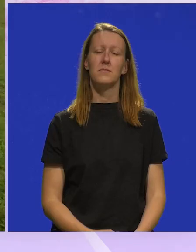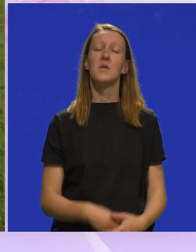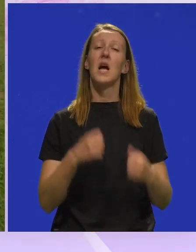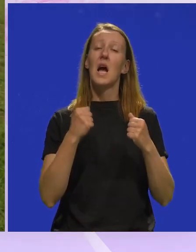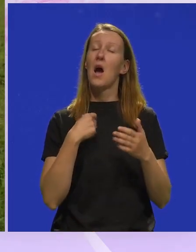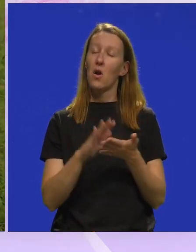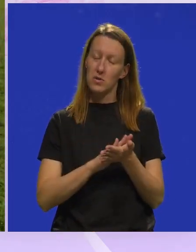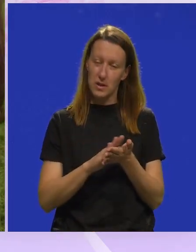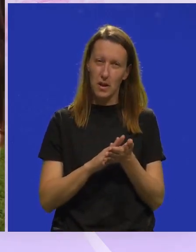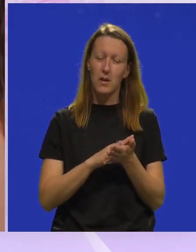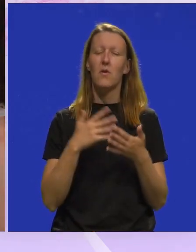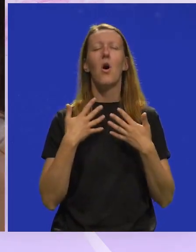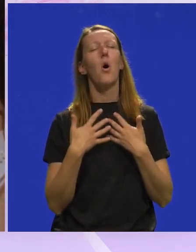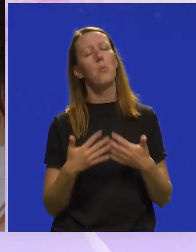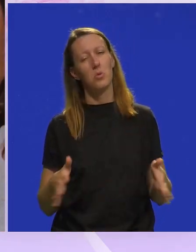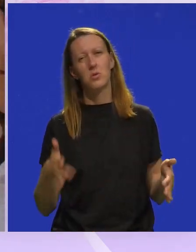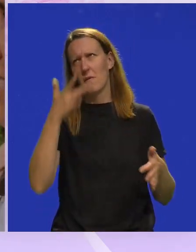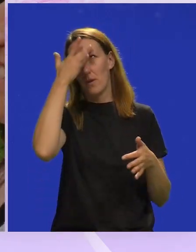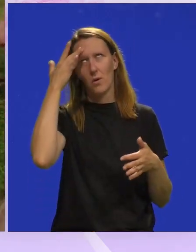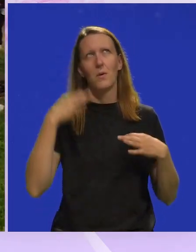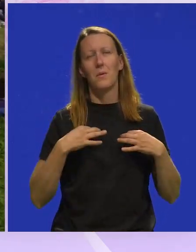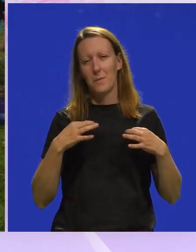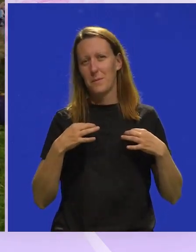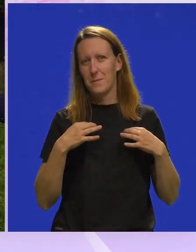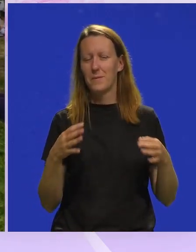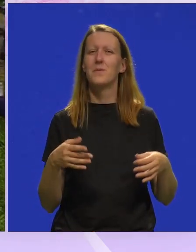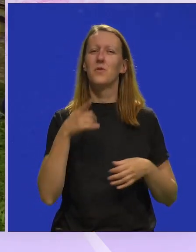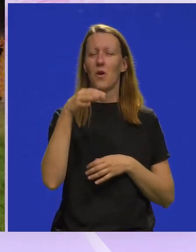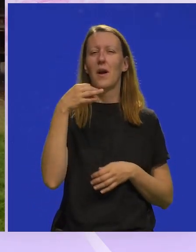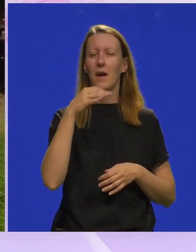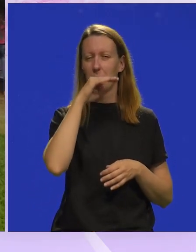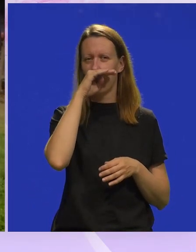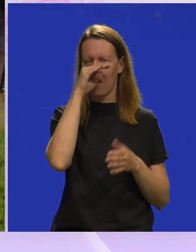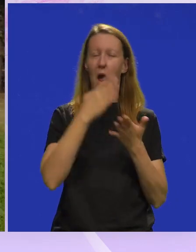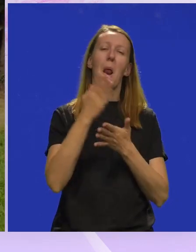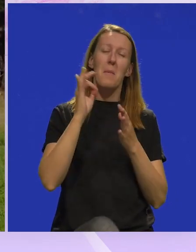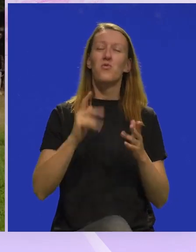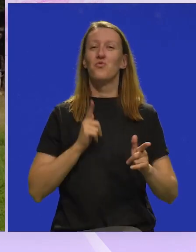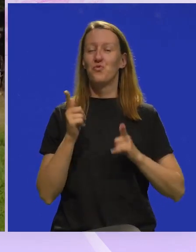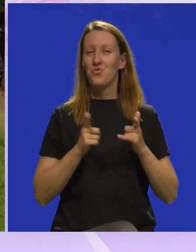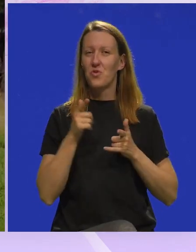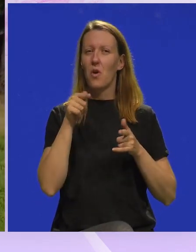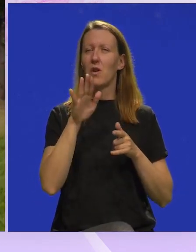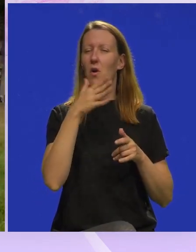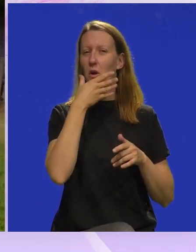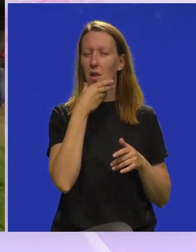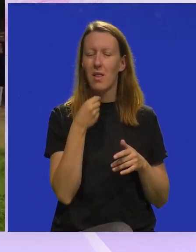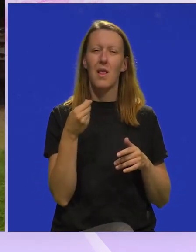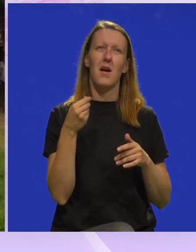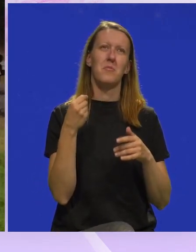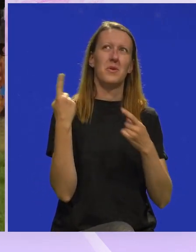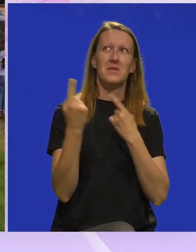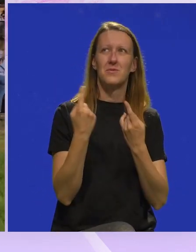Jako sam zadovoljna, opuštena, vruće mi. To je jedino, ali evo, baš sam uživala. Ovdje je tako prekrasna